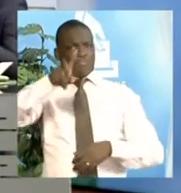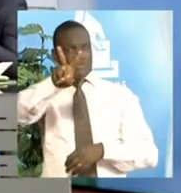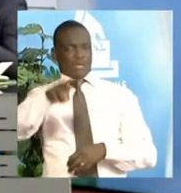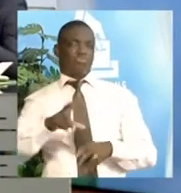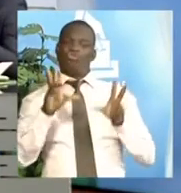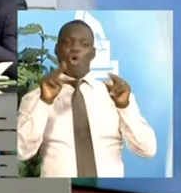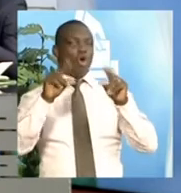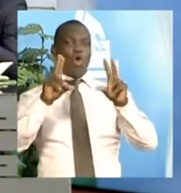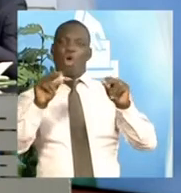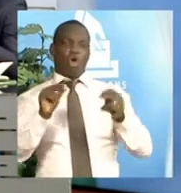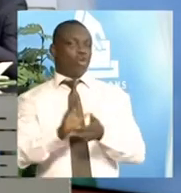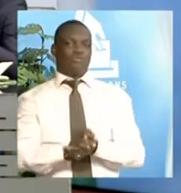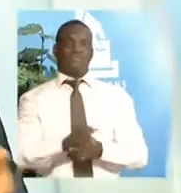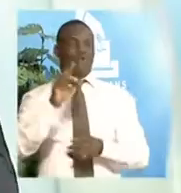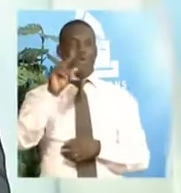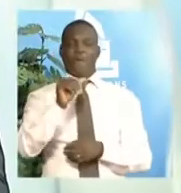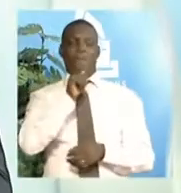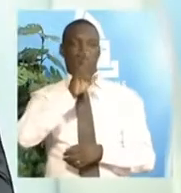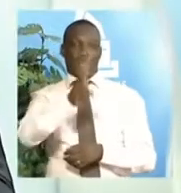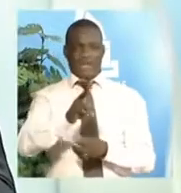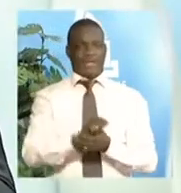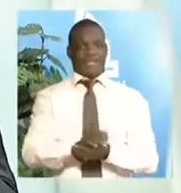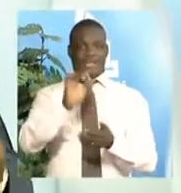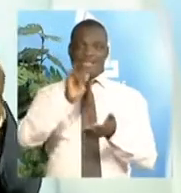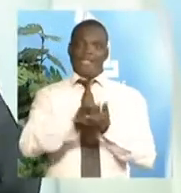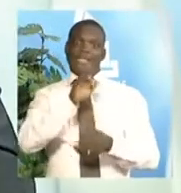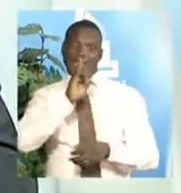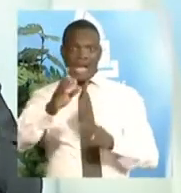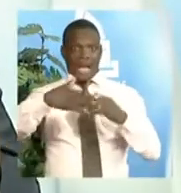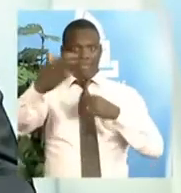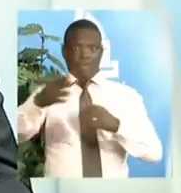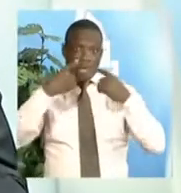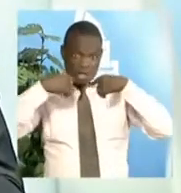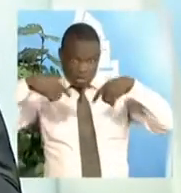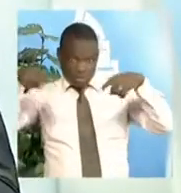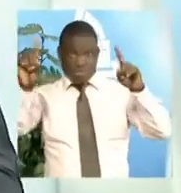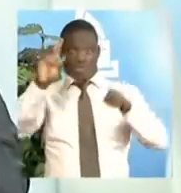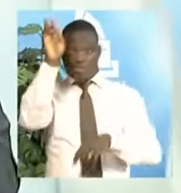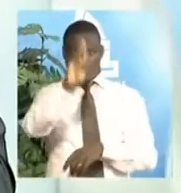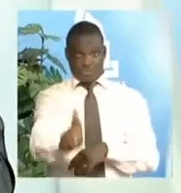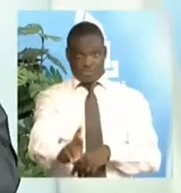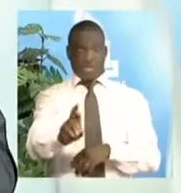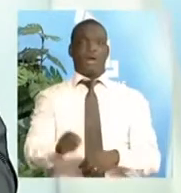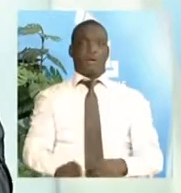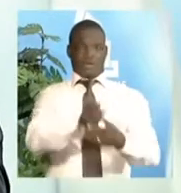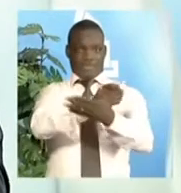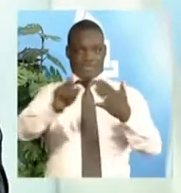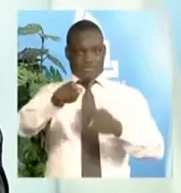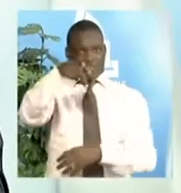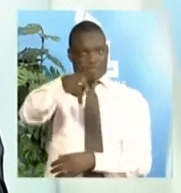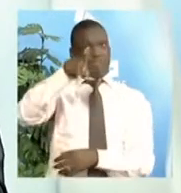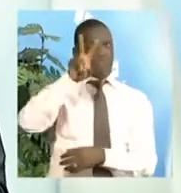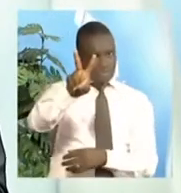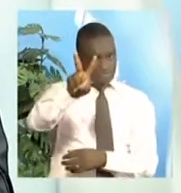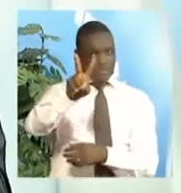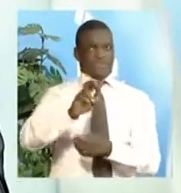comment proclament-ils les résultats ? C'est à l'issue de cette proclamation que le contenu de la proclamation est contenu dans le